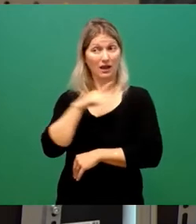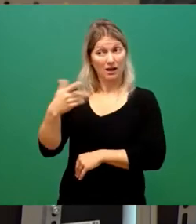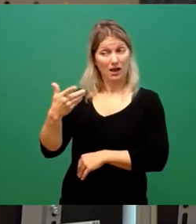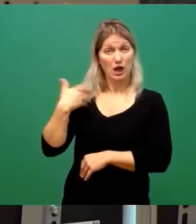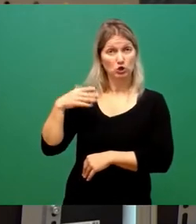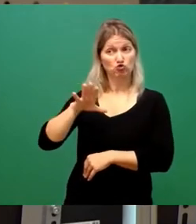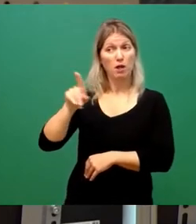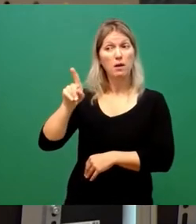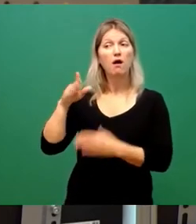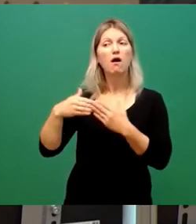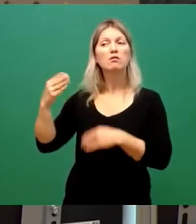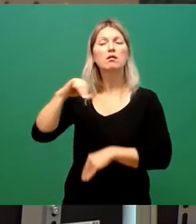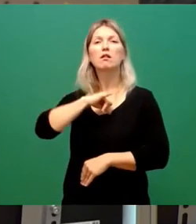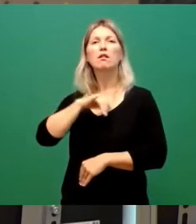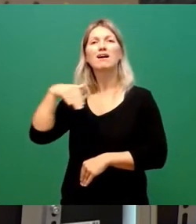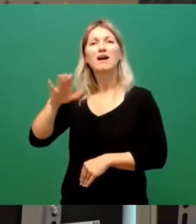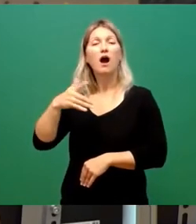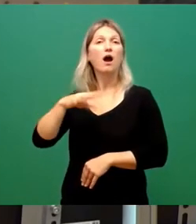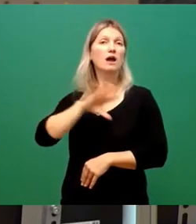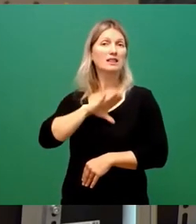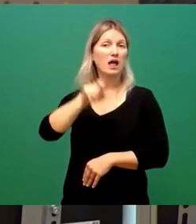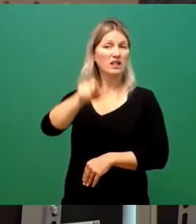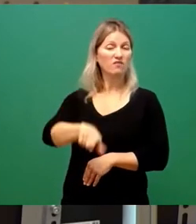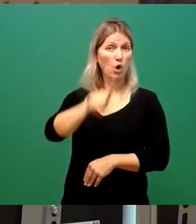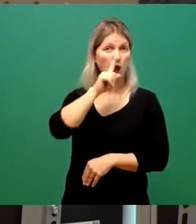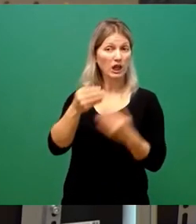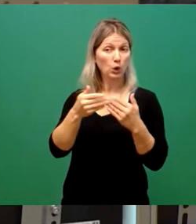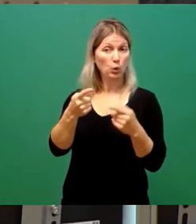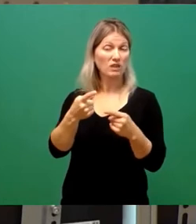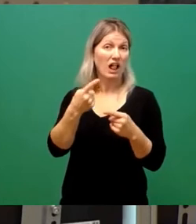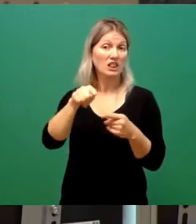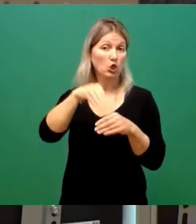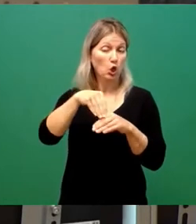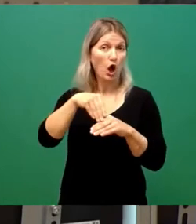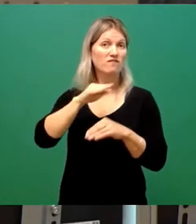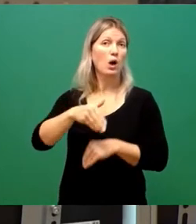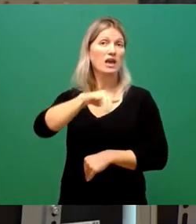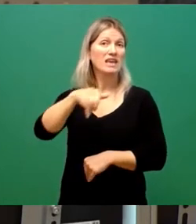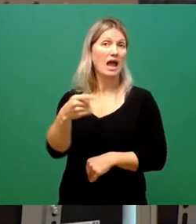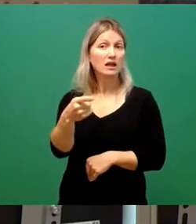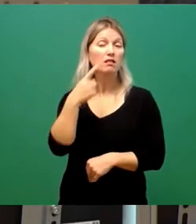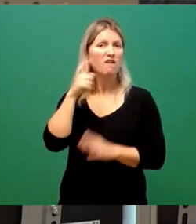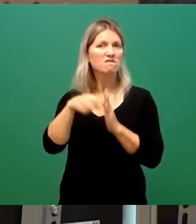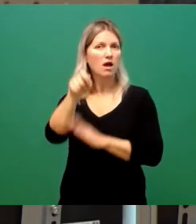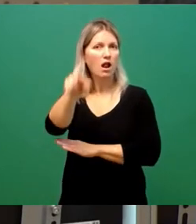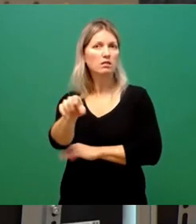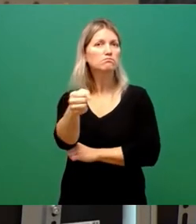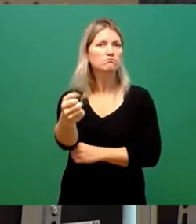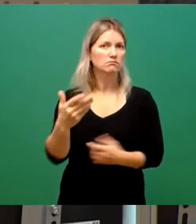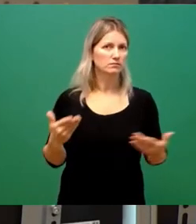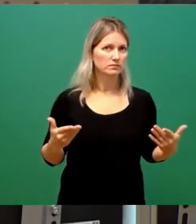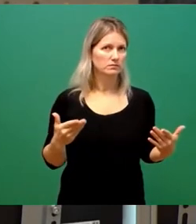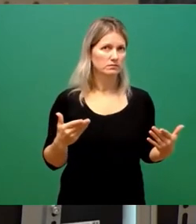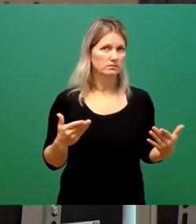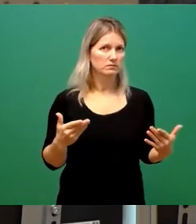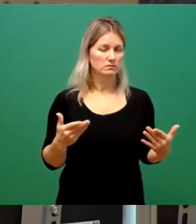Interesse, die Kandidatin der Grünen, ich meine, sie ist es noch, ich weiß es nicht, Frau Jenigen, dann zu wählen. Ich verstehe nicht, ich